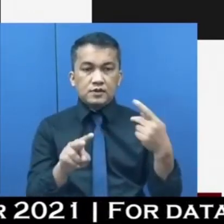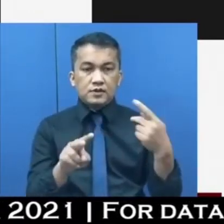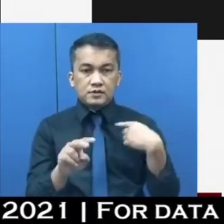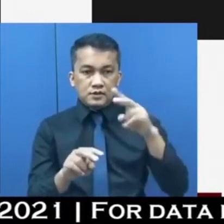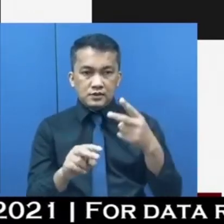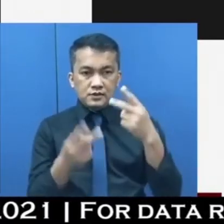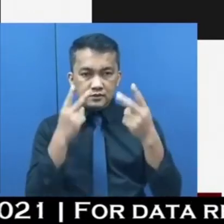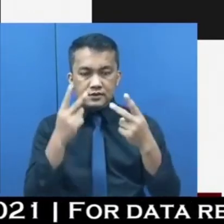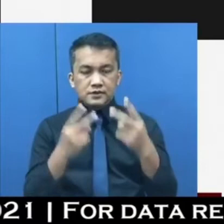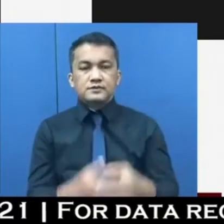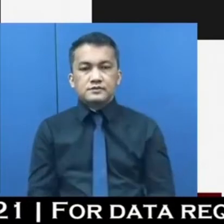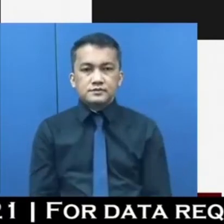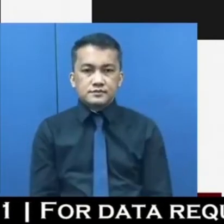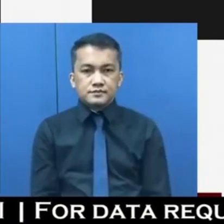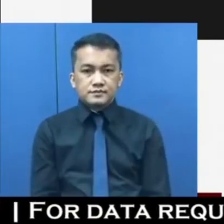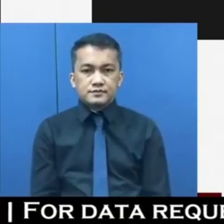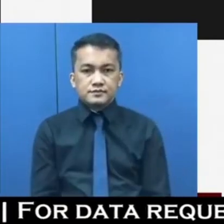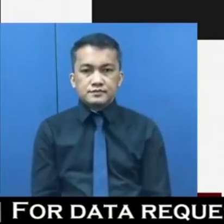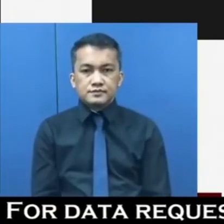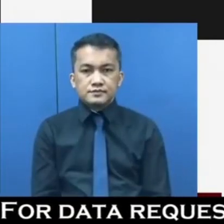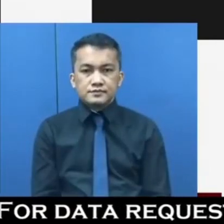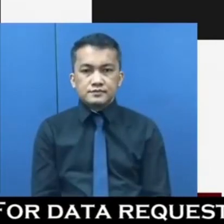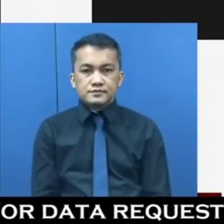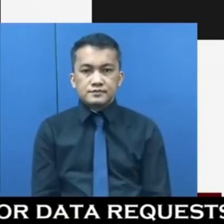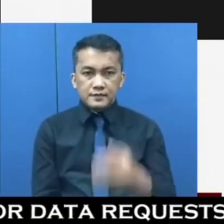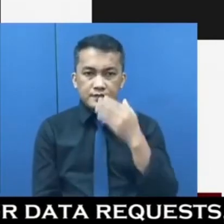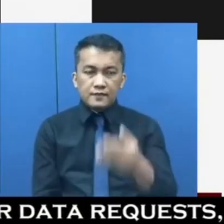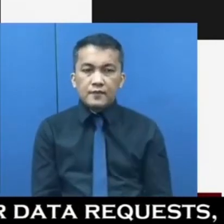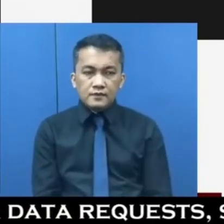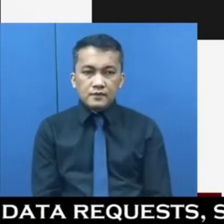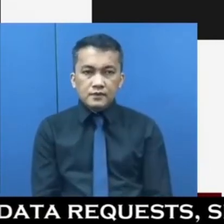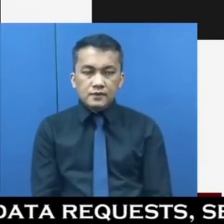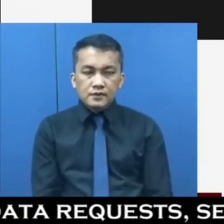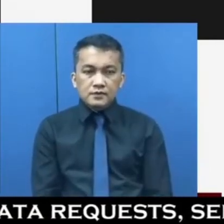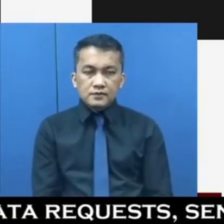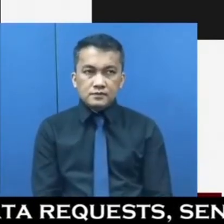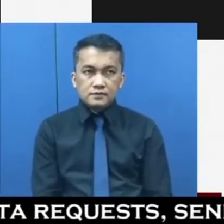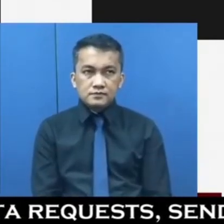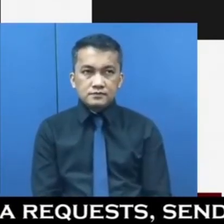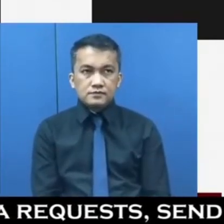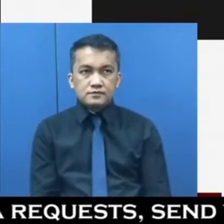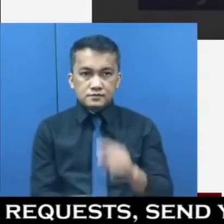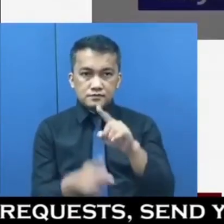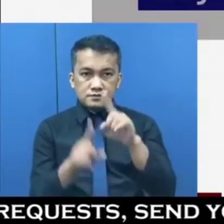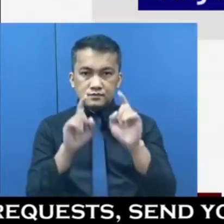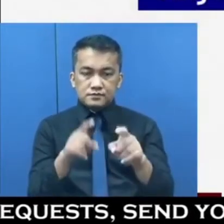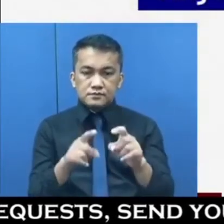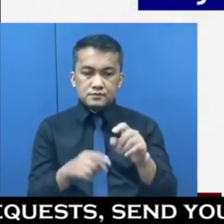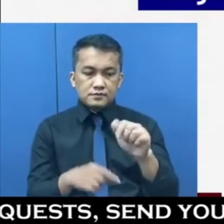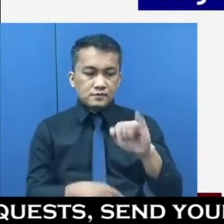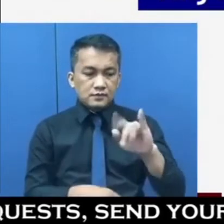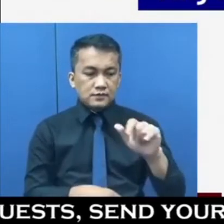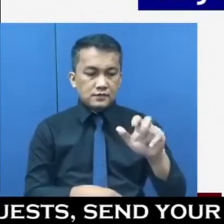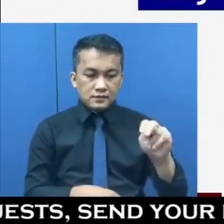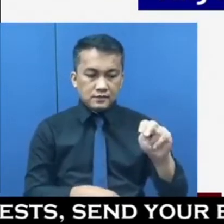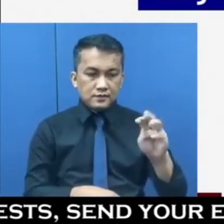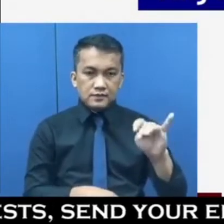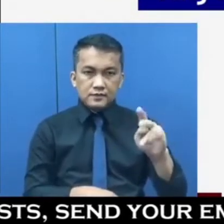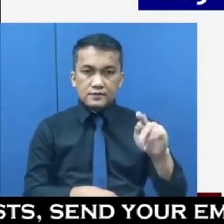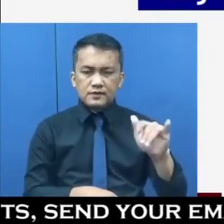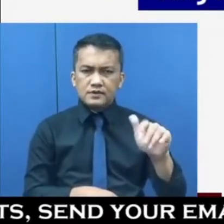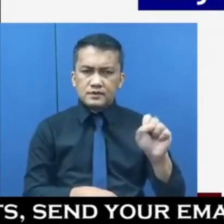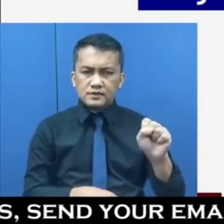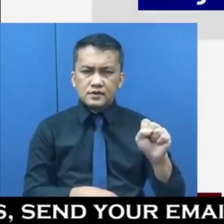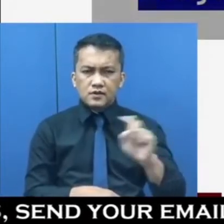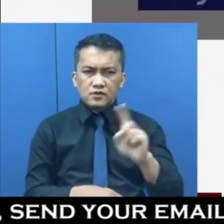ng FIES. Thank you. Thank you, NS Mapa. May tanong po ulit galing kay Miss Aileen Mencias. What